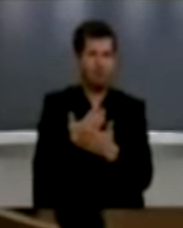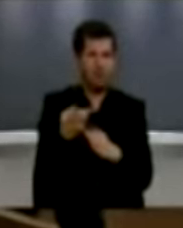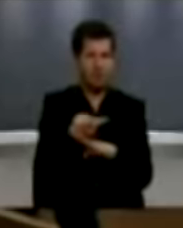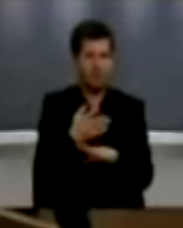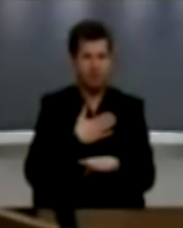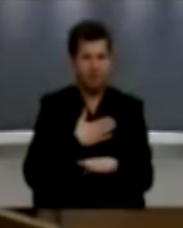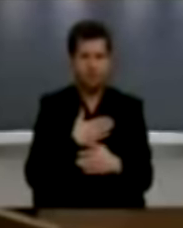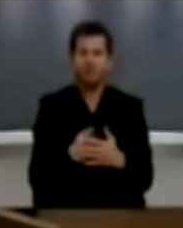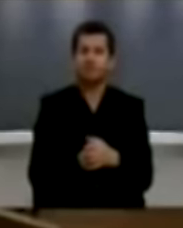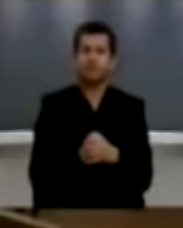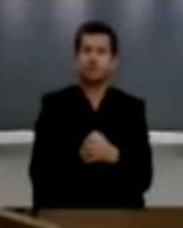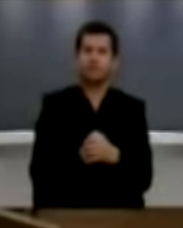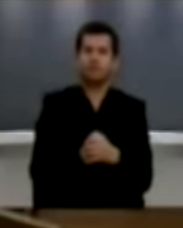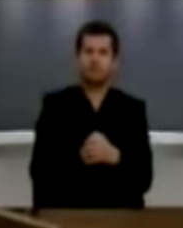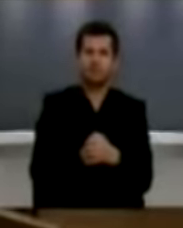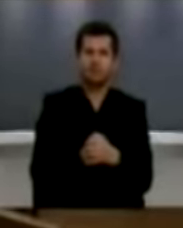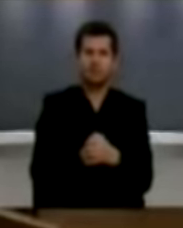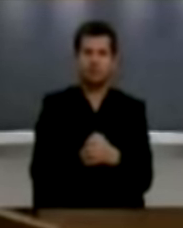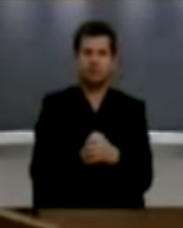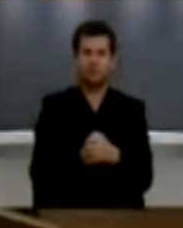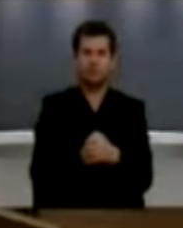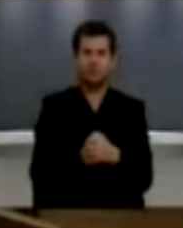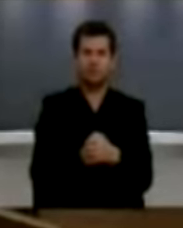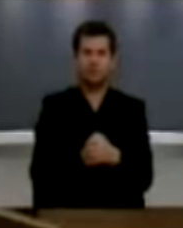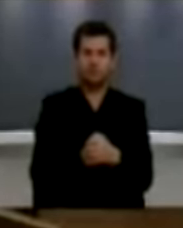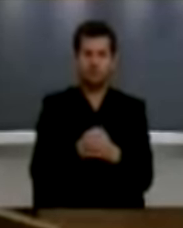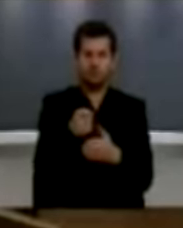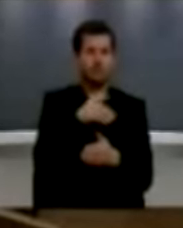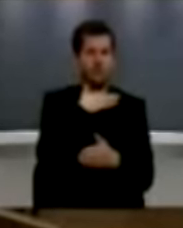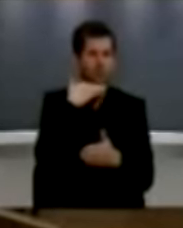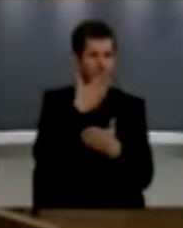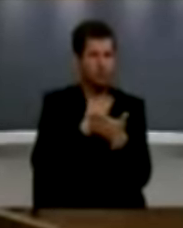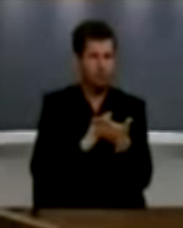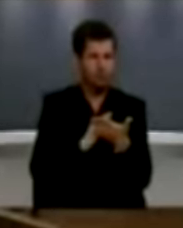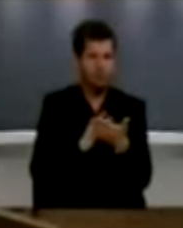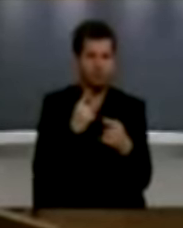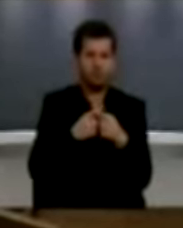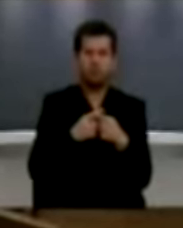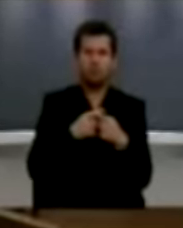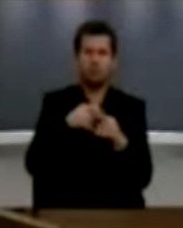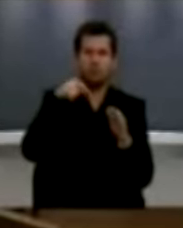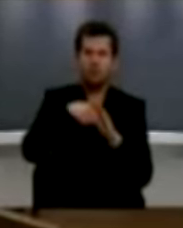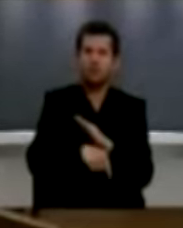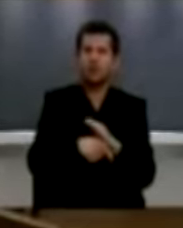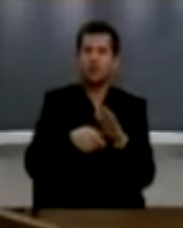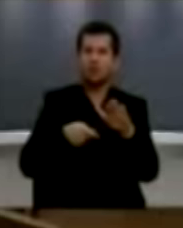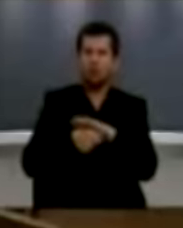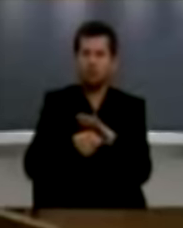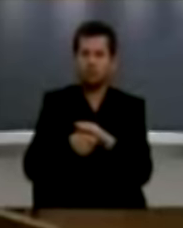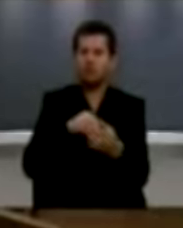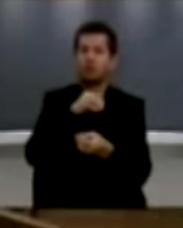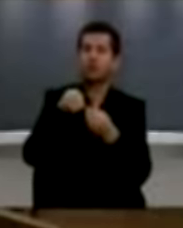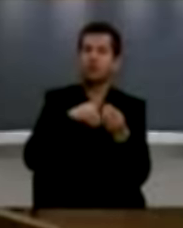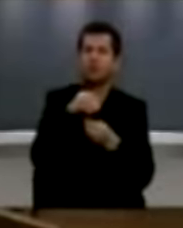Ajo është një pjesë e sovranitetit të shumë gjimtuar edhe zhytur në korupcion, nepotizëm